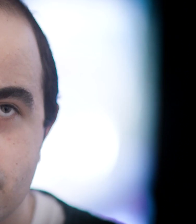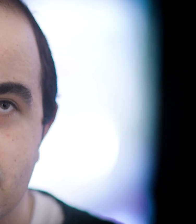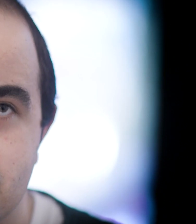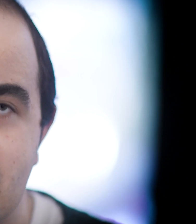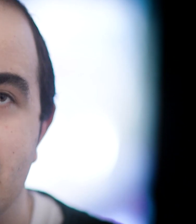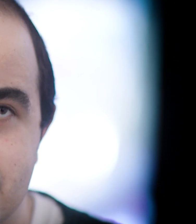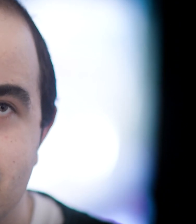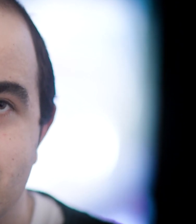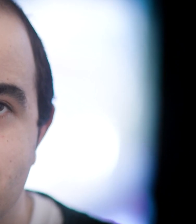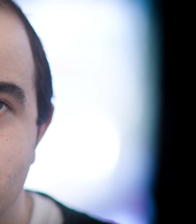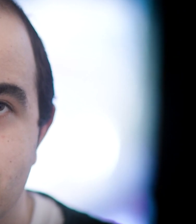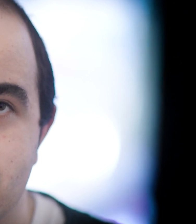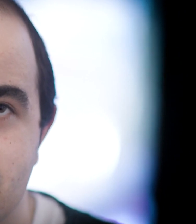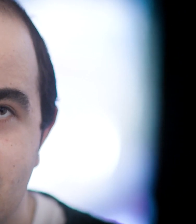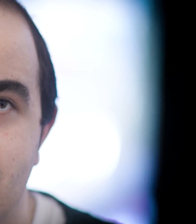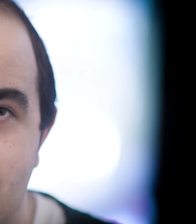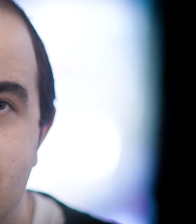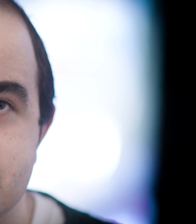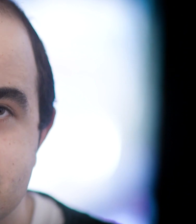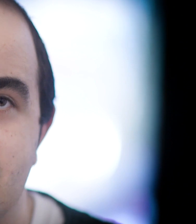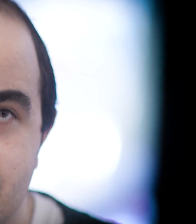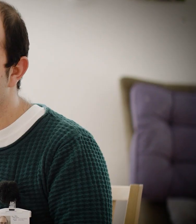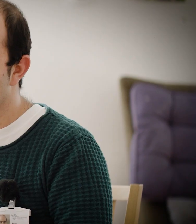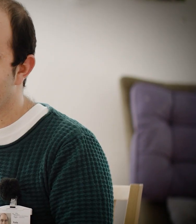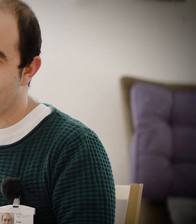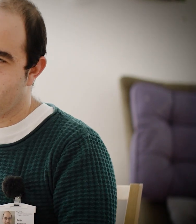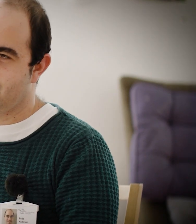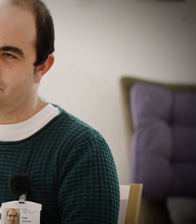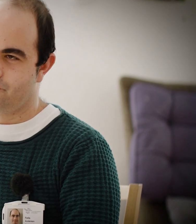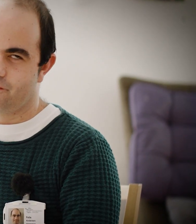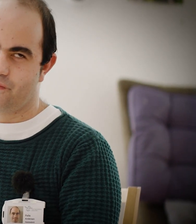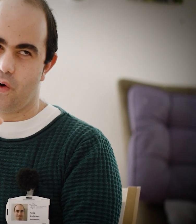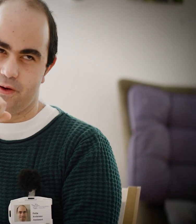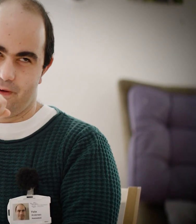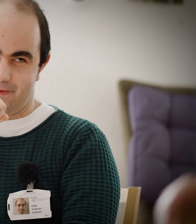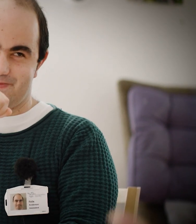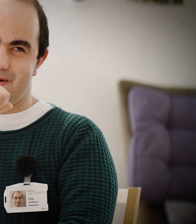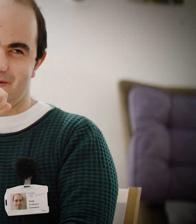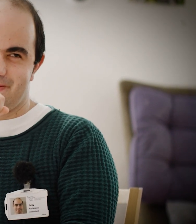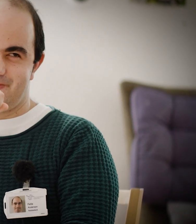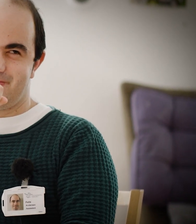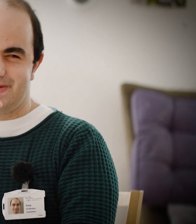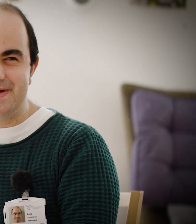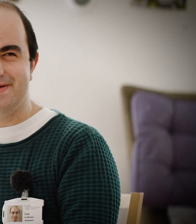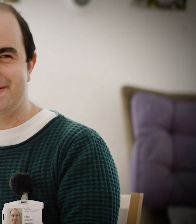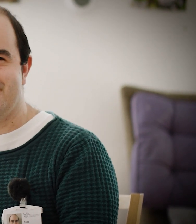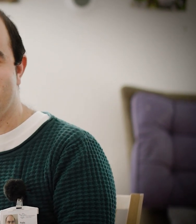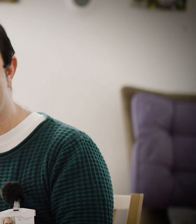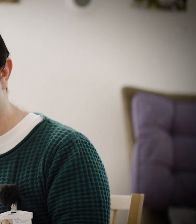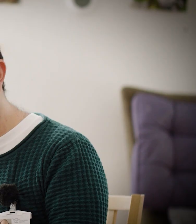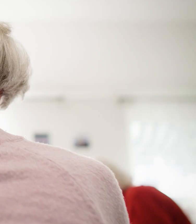rundt de eldre. Det er ekstremt viktig. Kamp og følge meg hjemme!